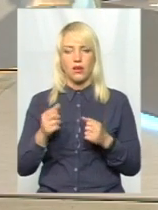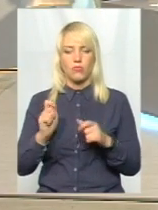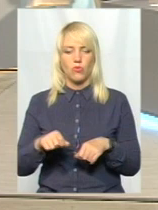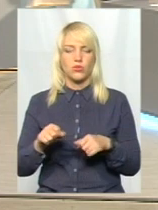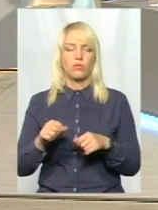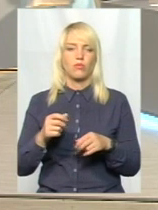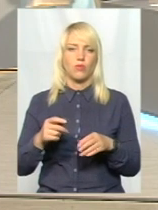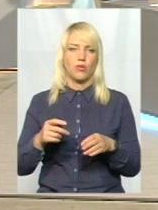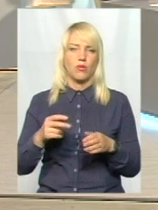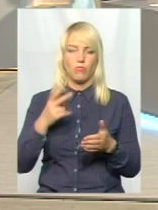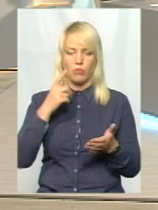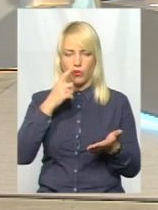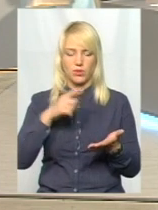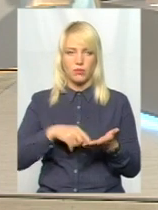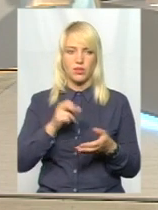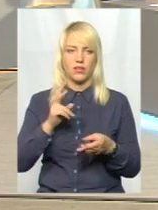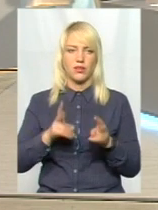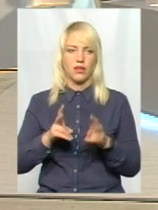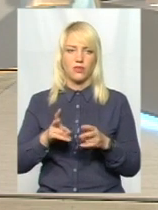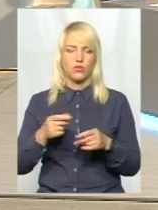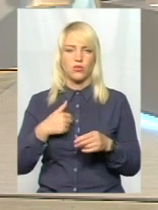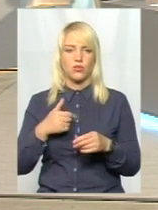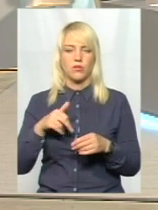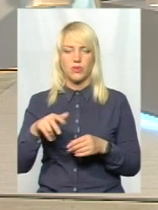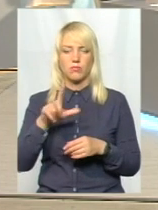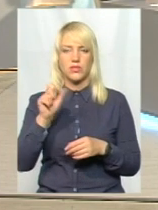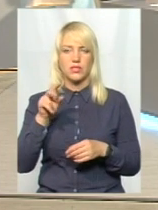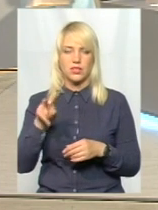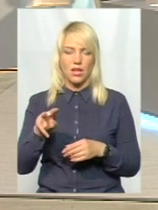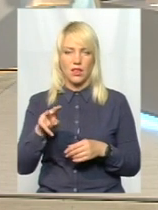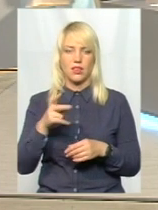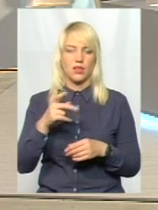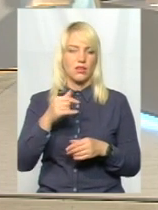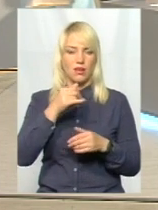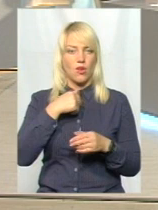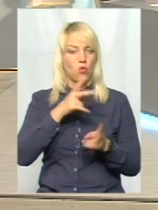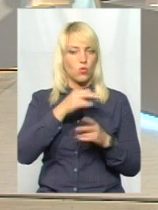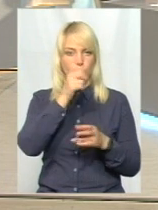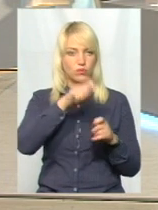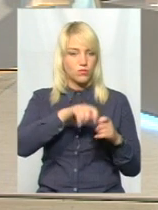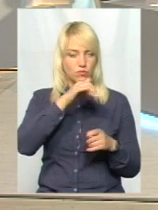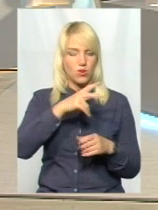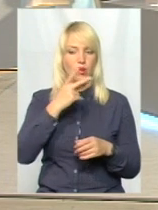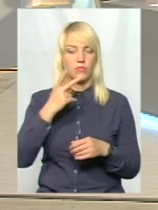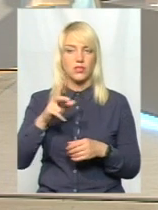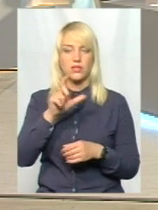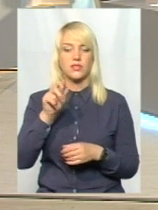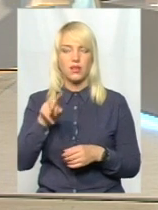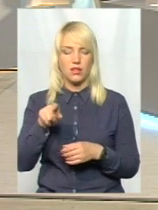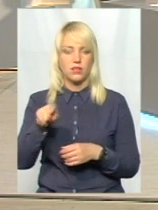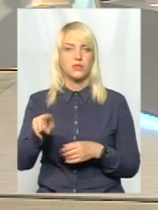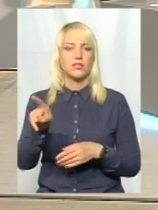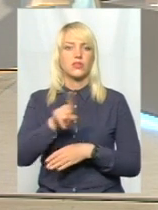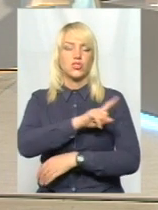на кухню, ми не можемо туди, але ми приходимо у залу, так, ми бачимо і звертаємо увагу обов'язково на гігієну, на дотримання